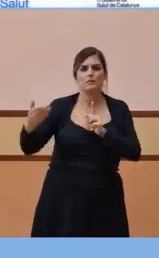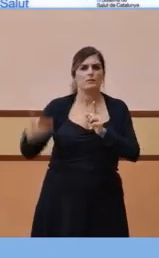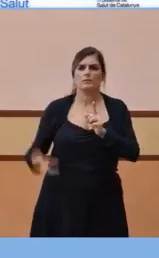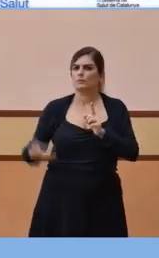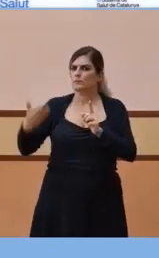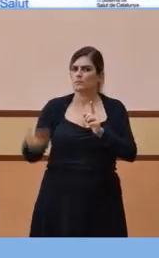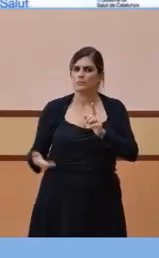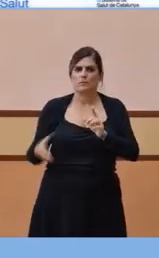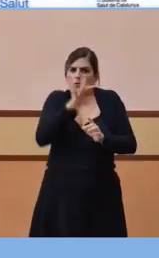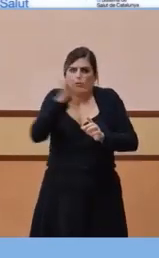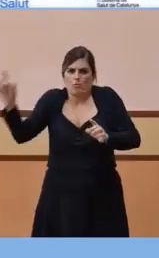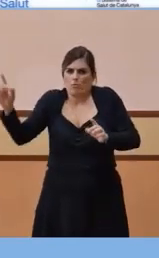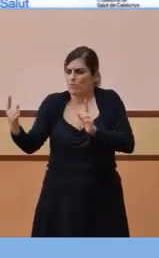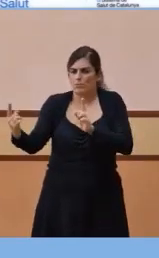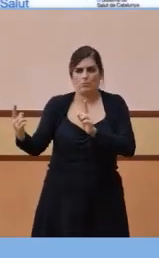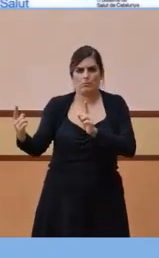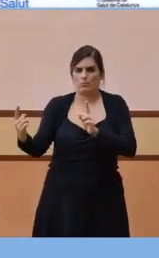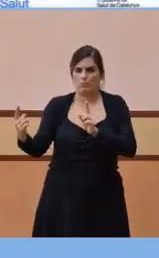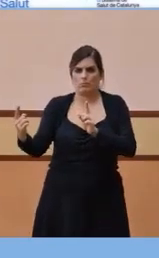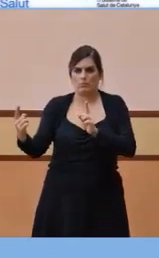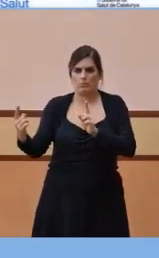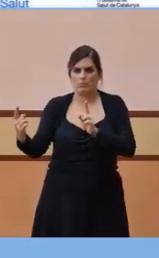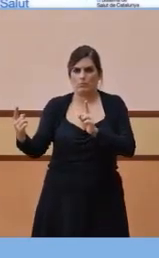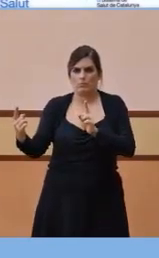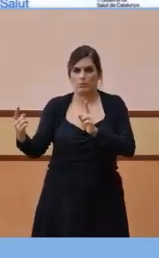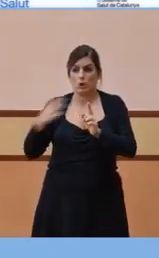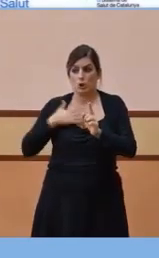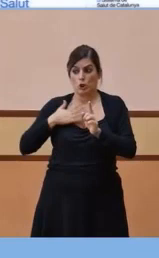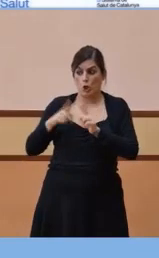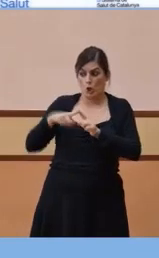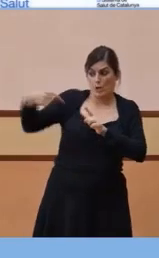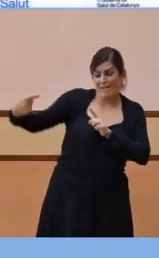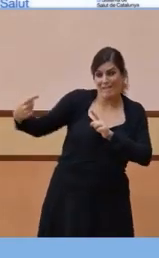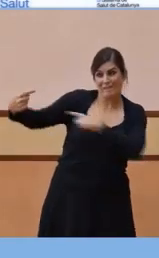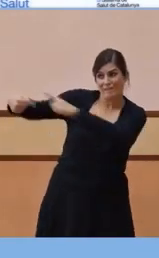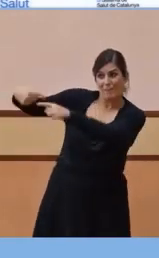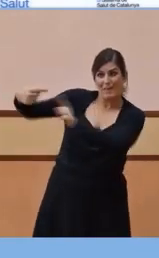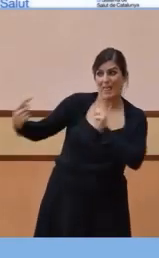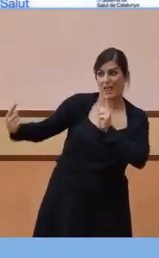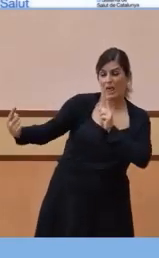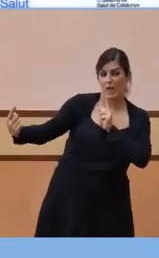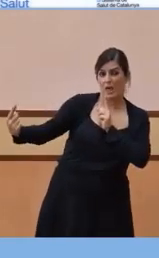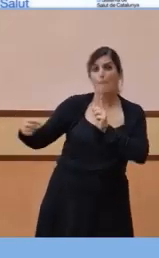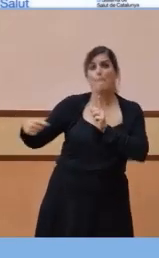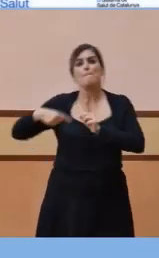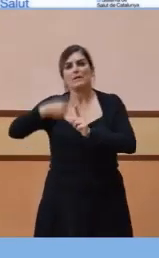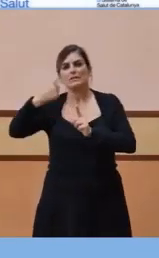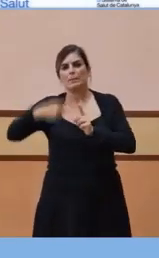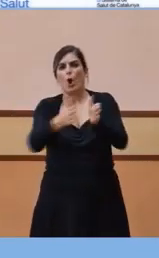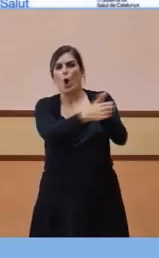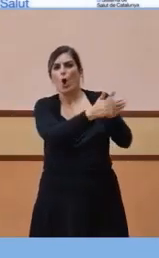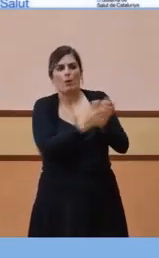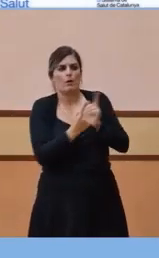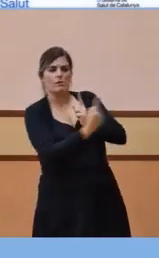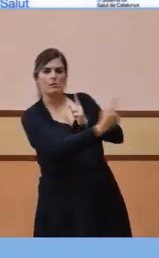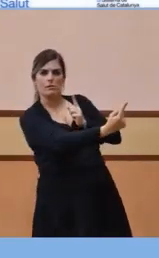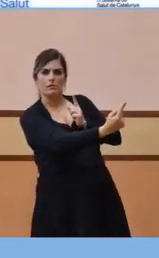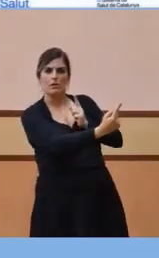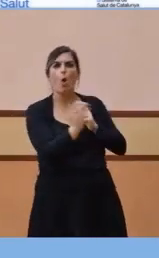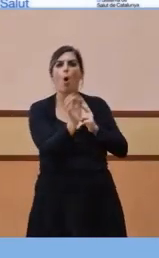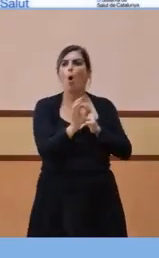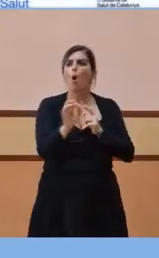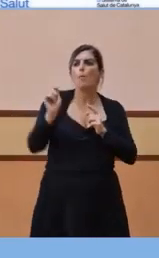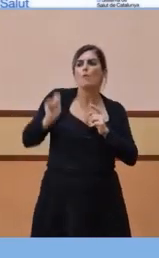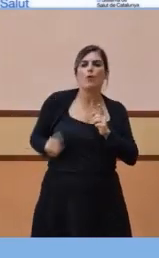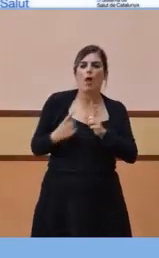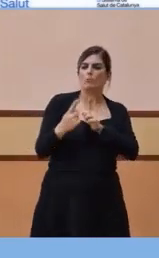distància és clau, amb tothom, amb el teu propi familiar, però també amb la resta de residents i amb els professionals que